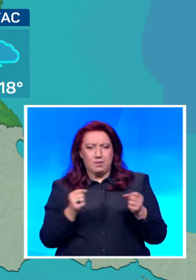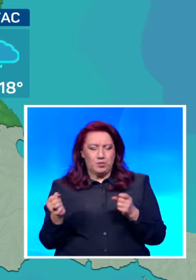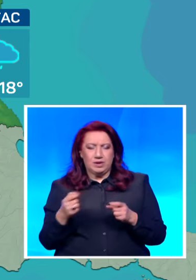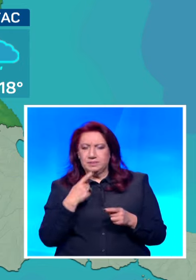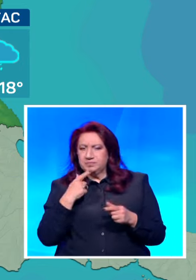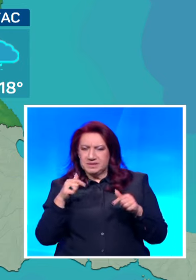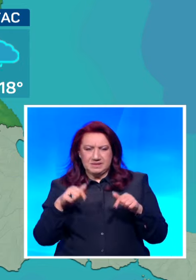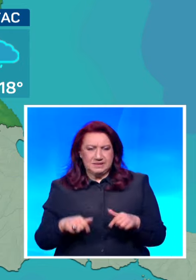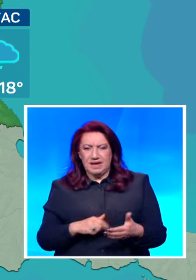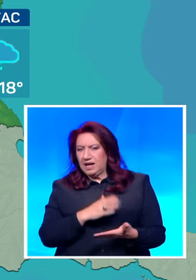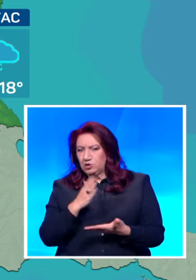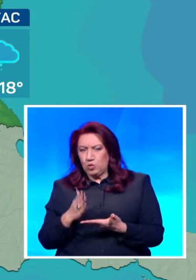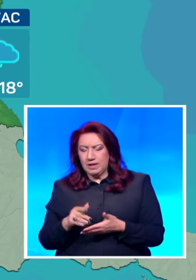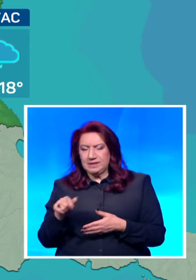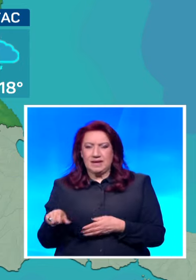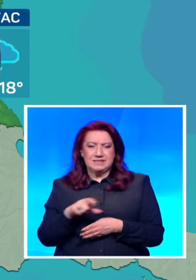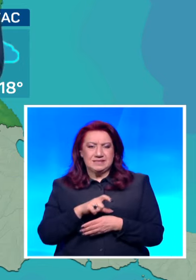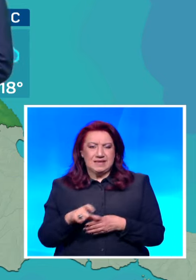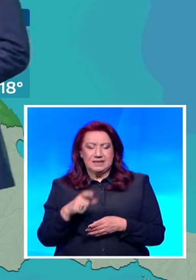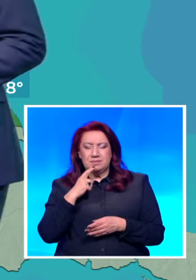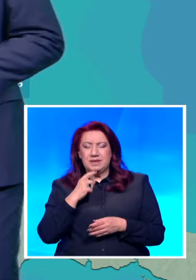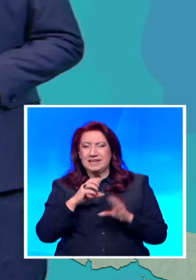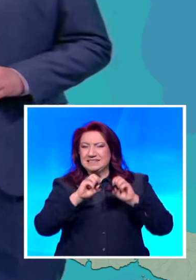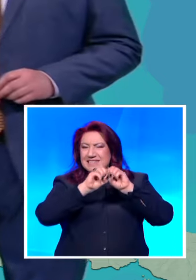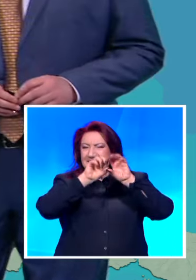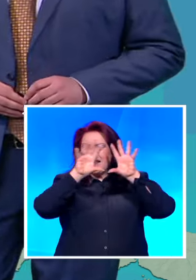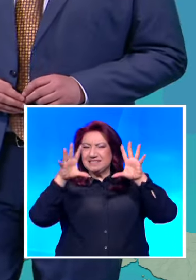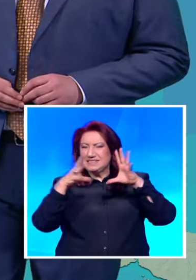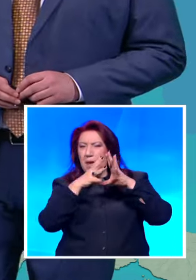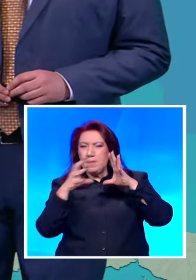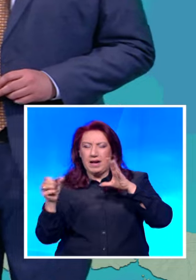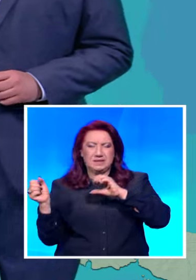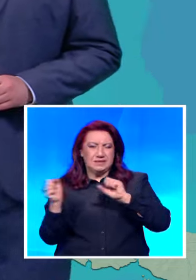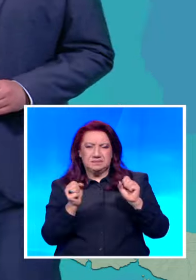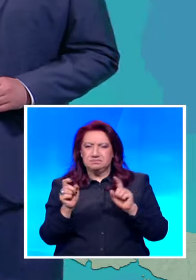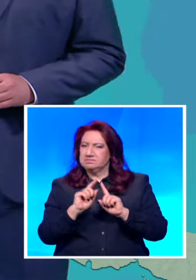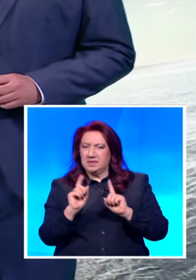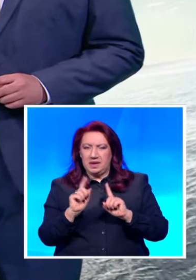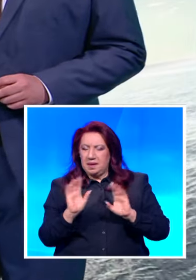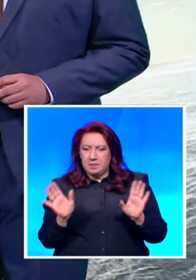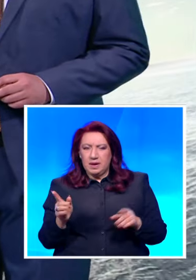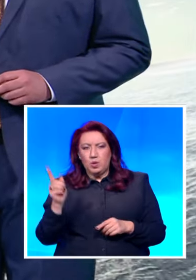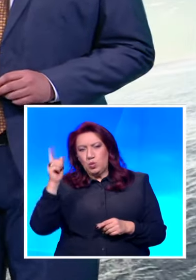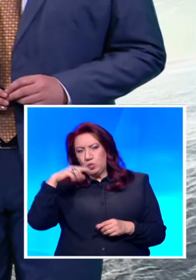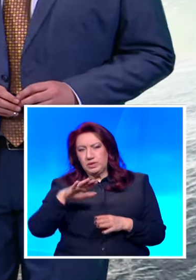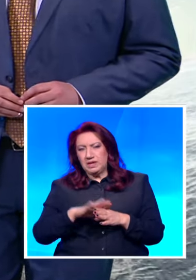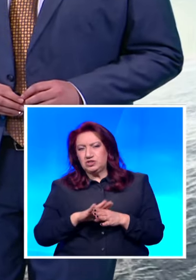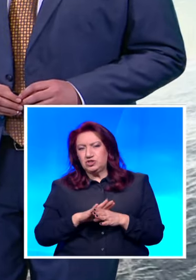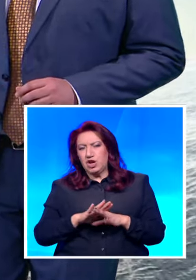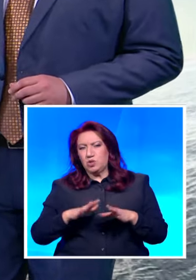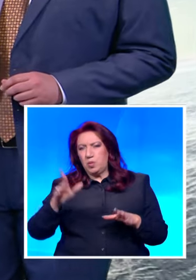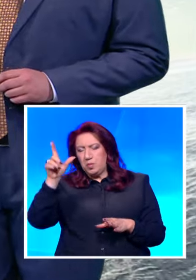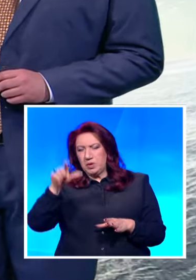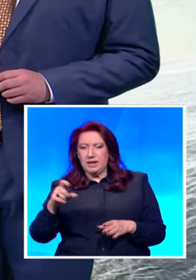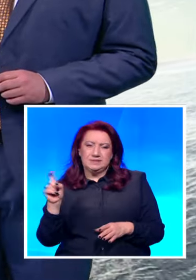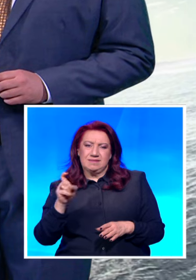За сега, до края на тази седмица, вероятността за геомагнитни бури е минимална. Утре по нашето Черноморие валежите ще са по-слаби